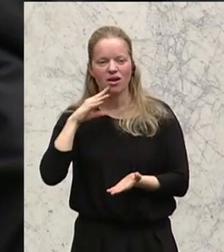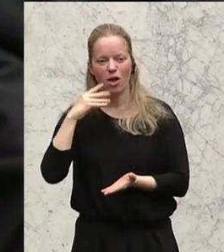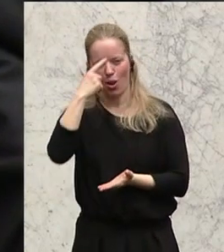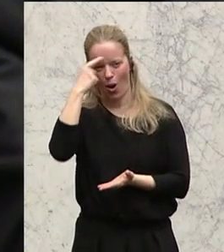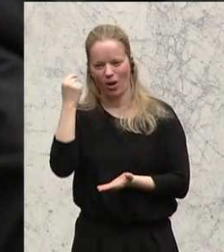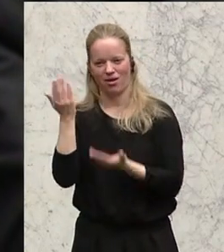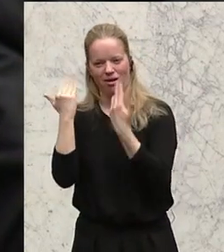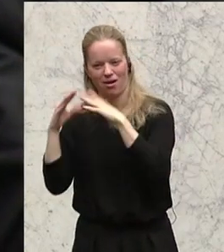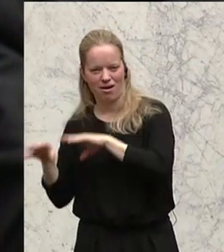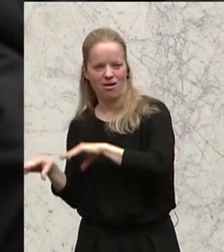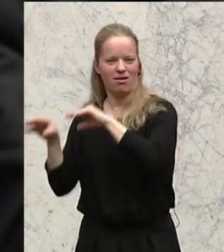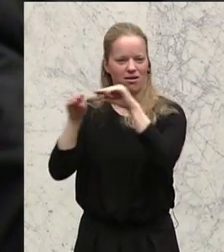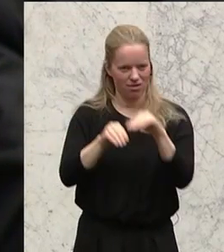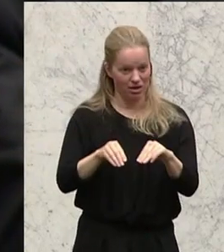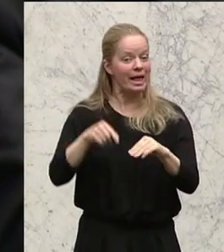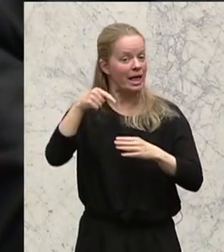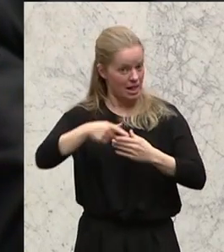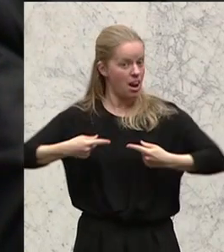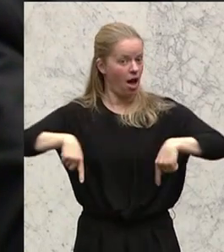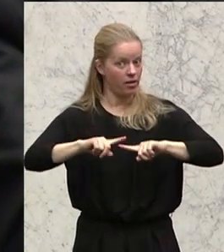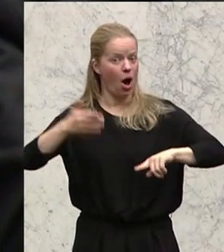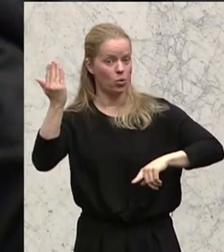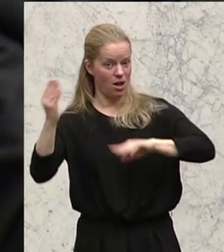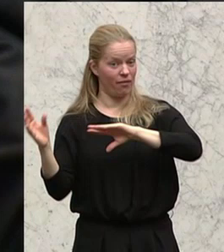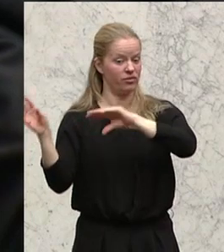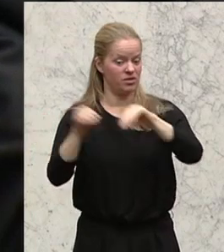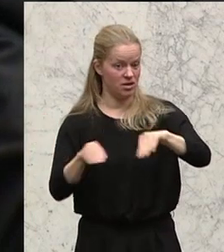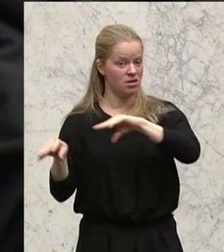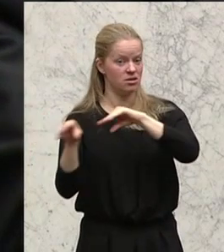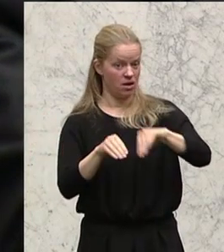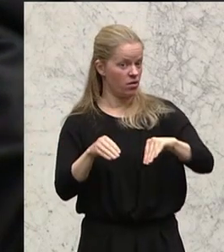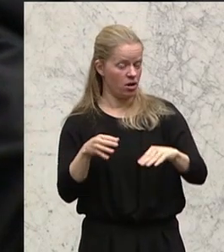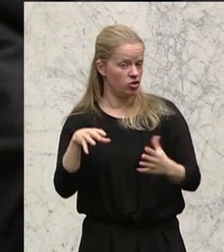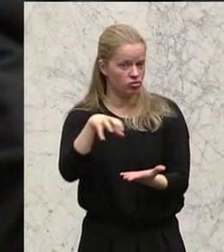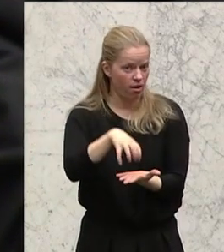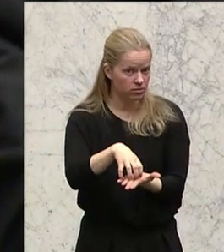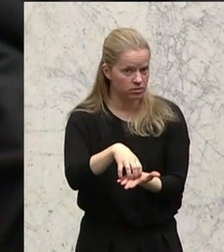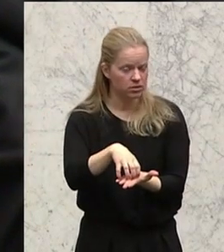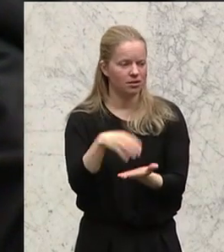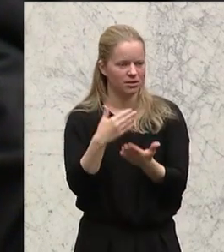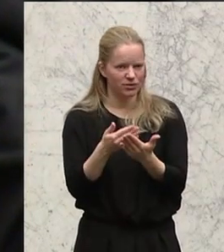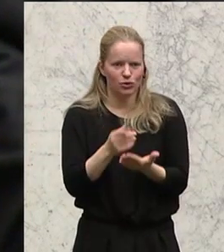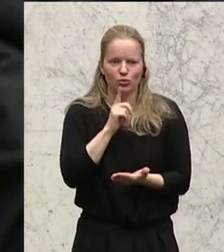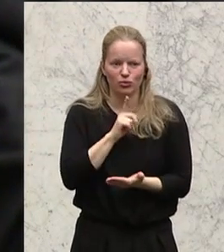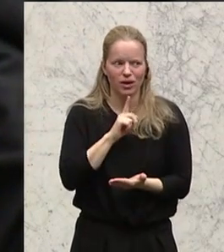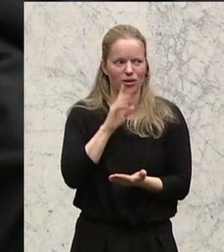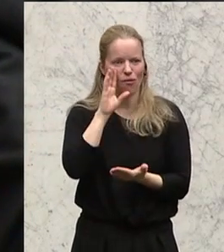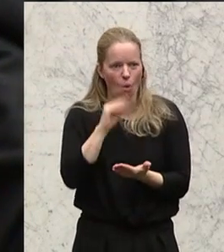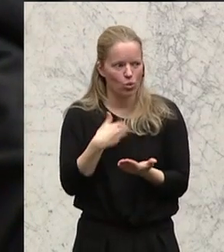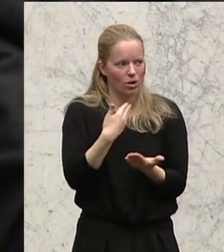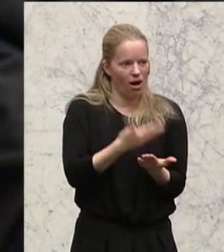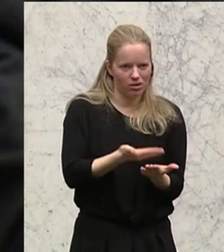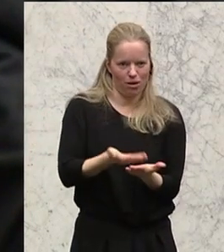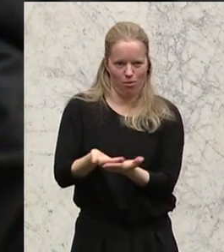aus dem In- und Ausland eine deutliche Unterdeckung gibt. Also das Angebot an